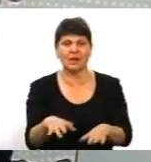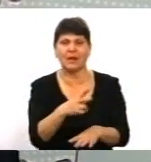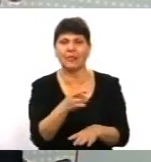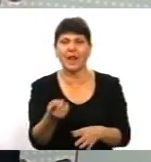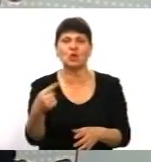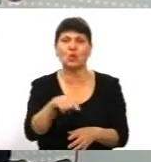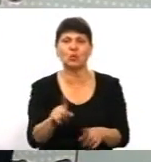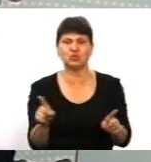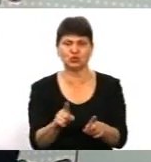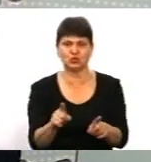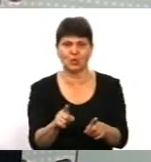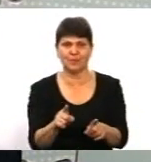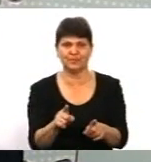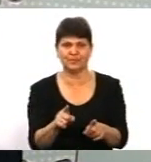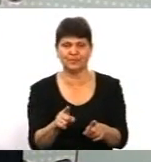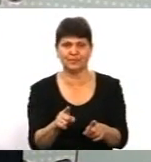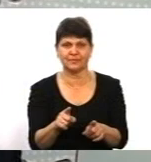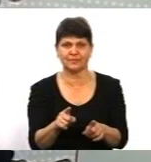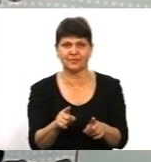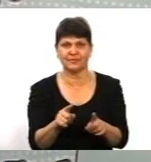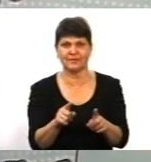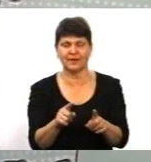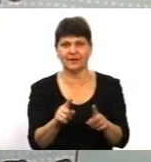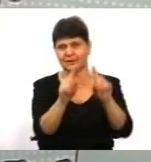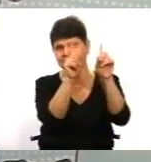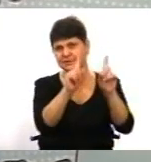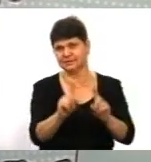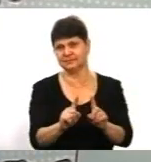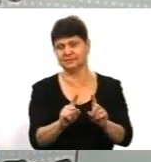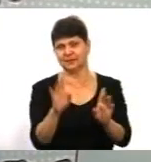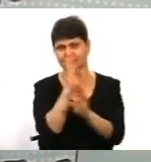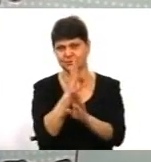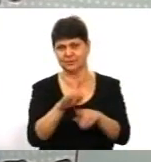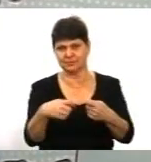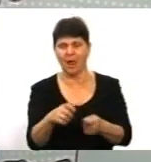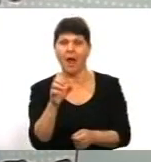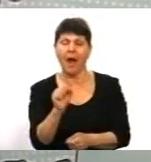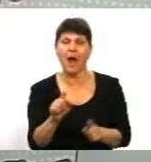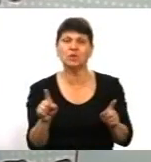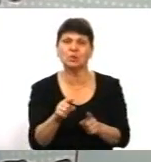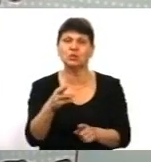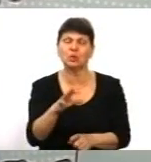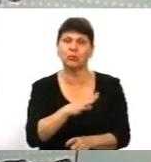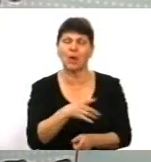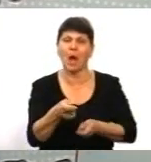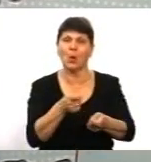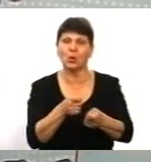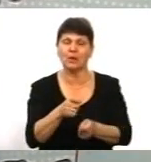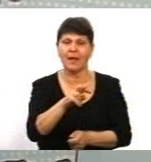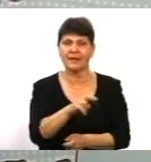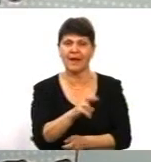зорі склалися, зірки на небі, а тому, що були урядами Яценюка